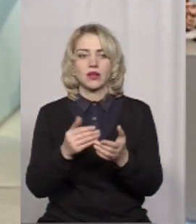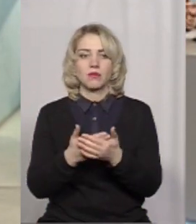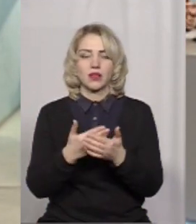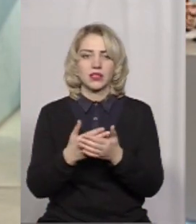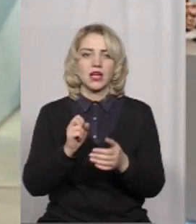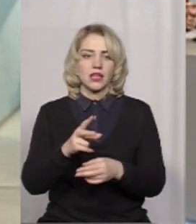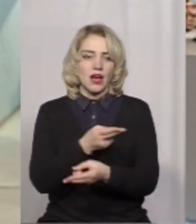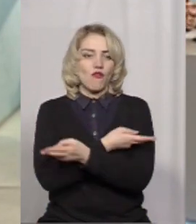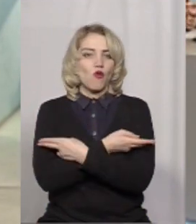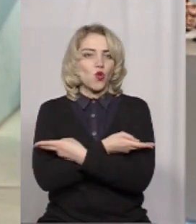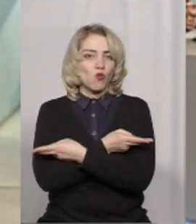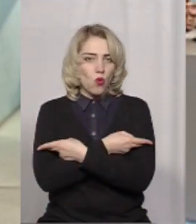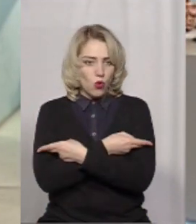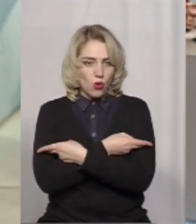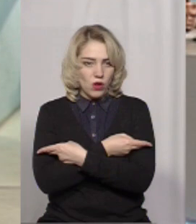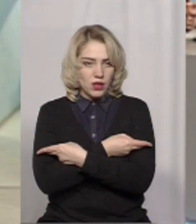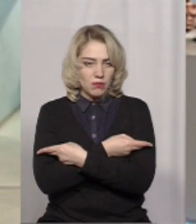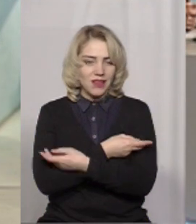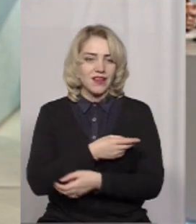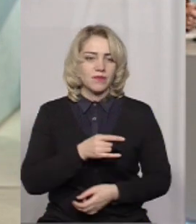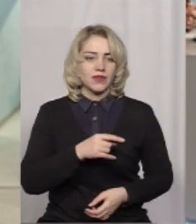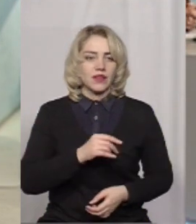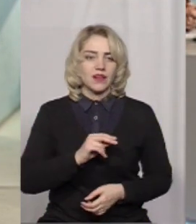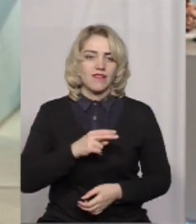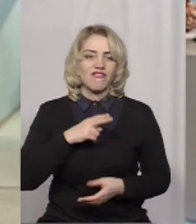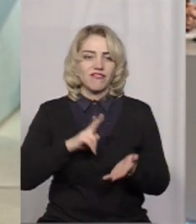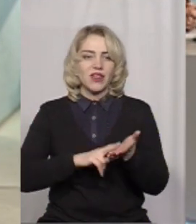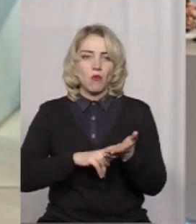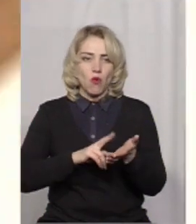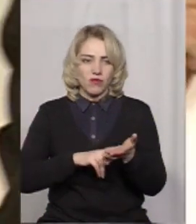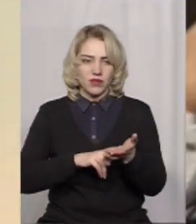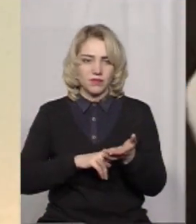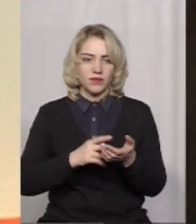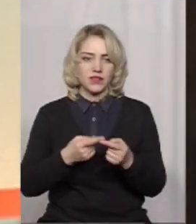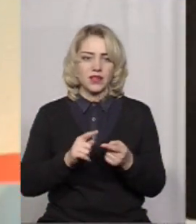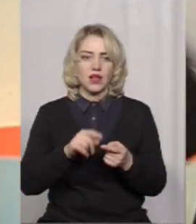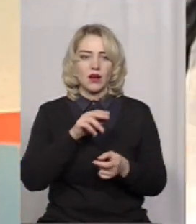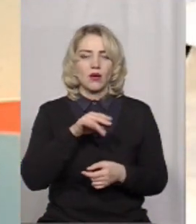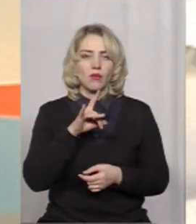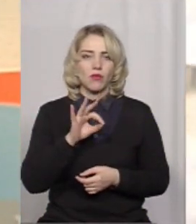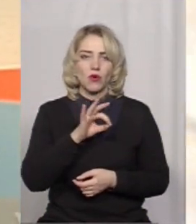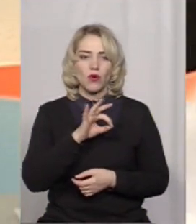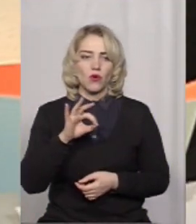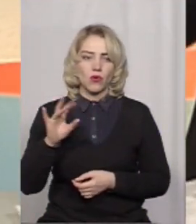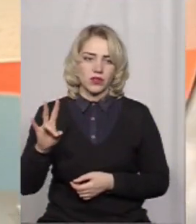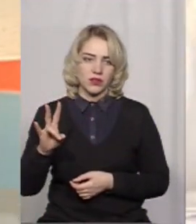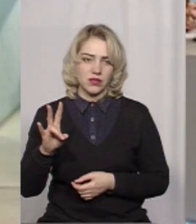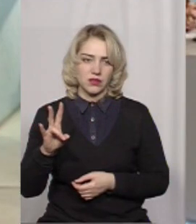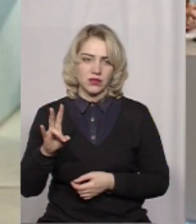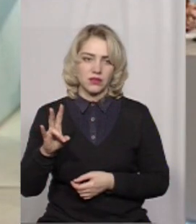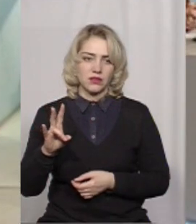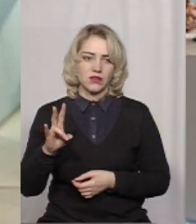такими фірмовими футболками. нас будуть фірмові футболки. Це фірмові футболки про ООН, логотип про ООН. І